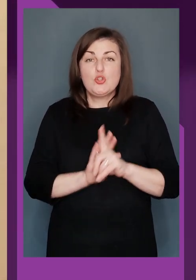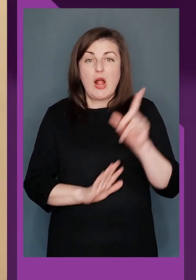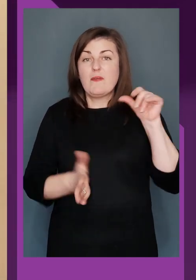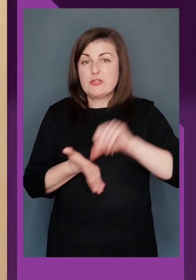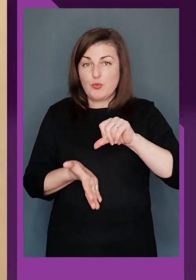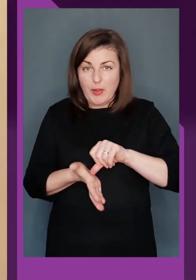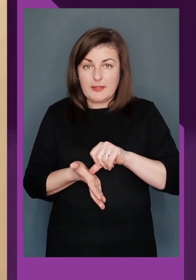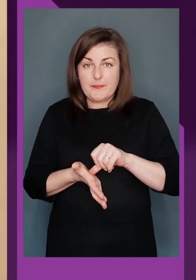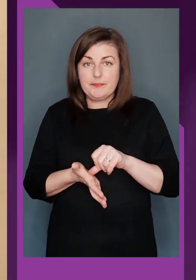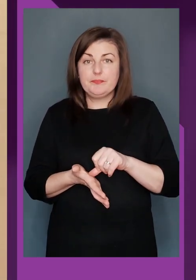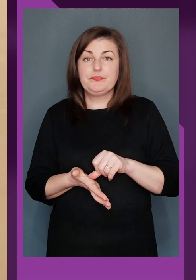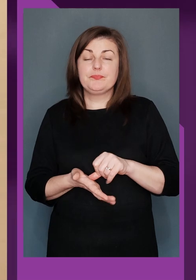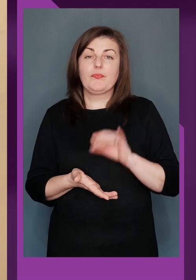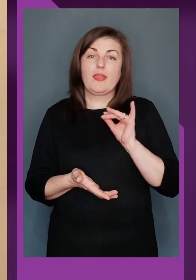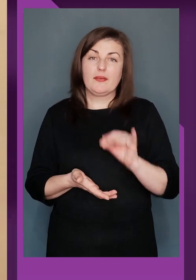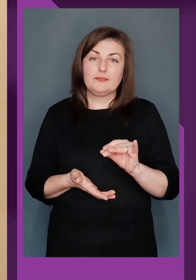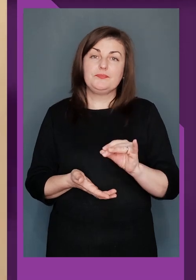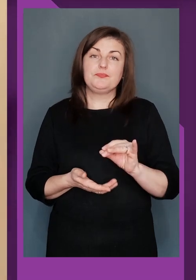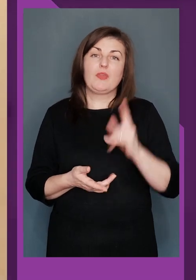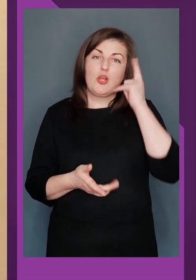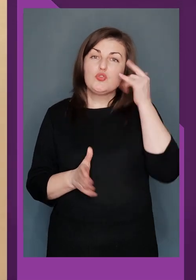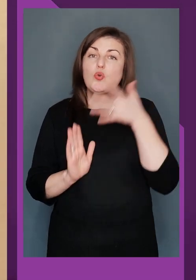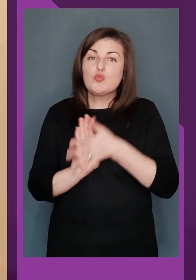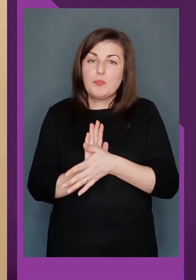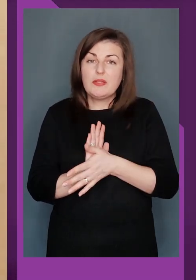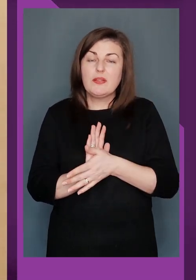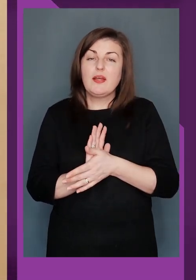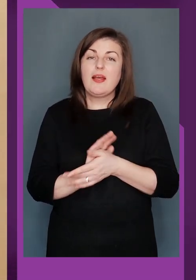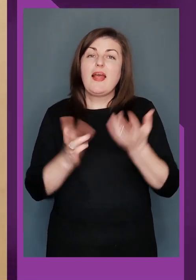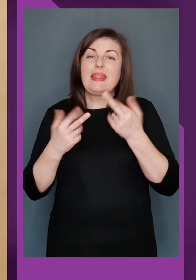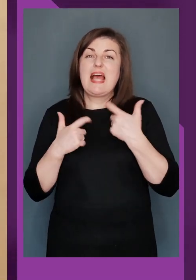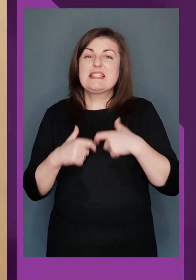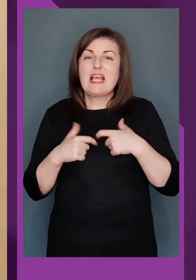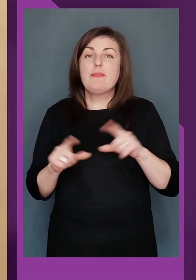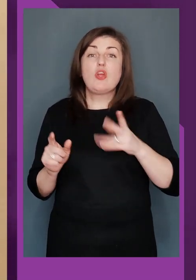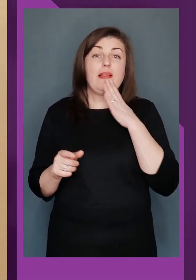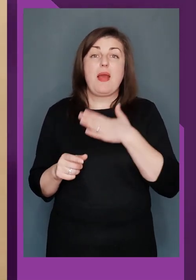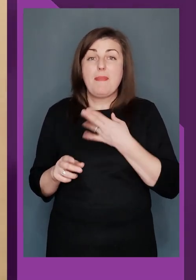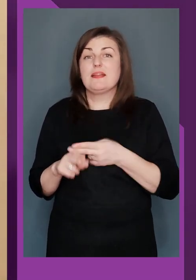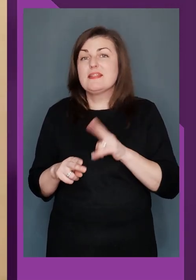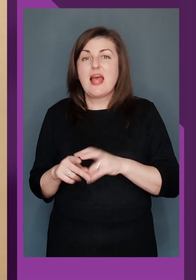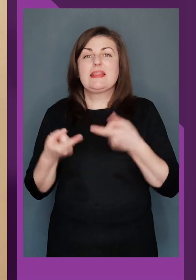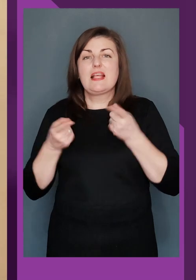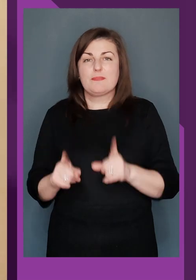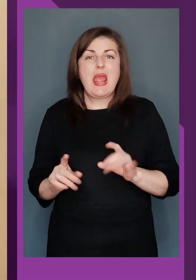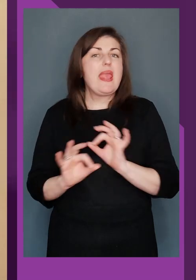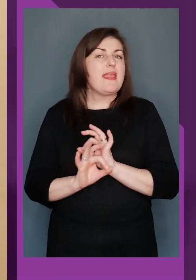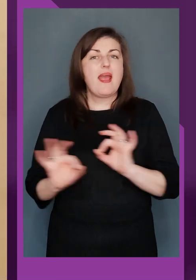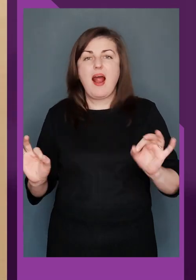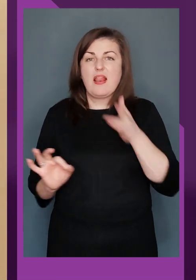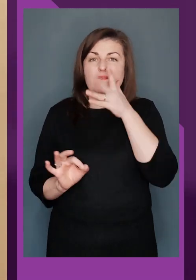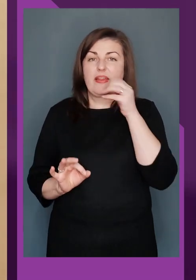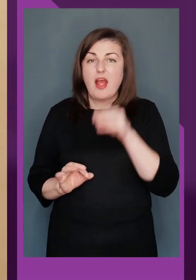почала виступати і зрозуміла для себе, що для мене це, ну,